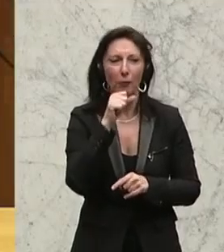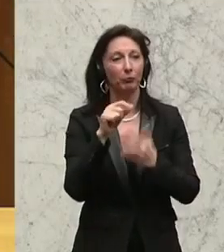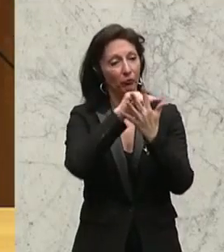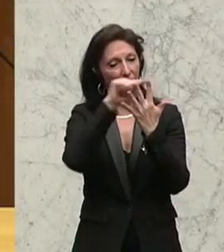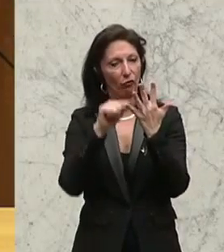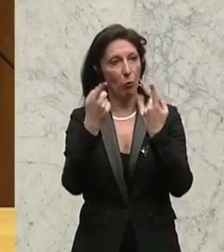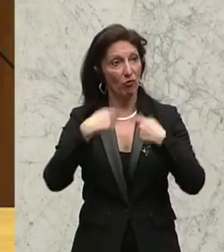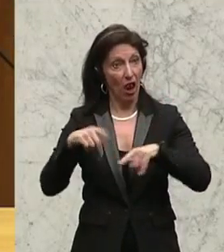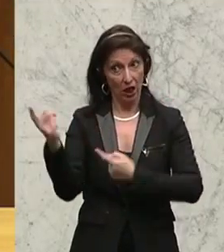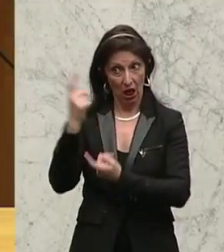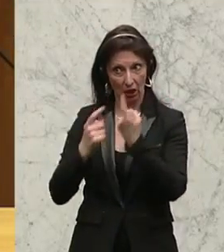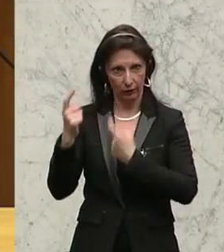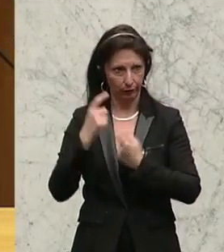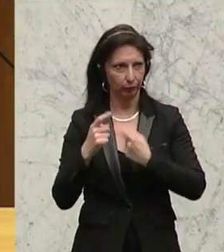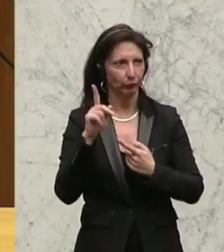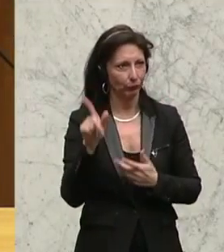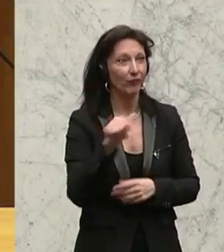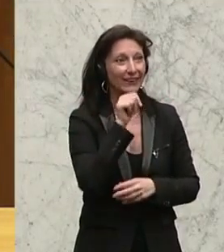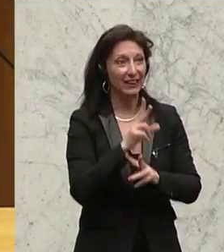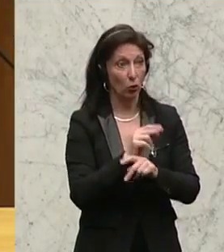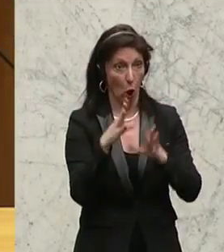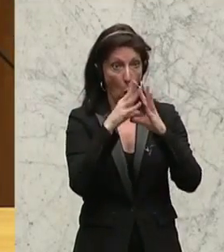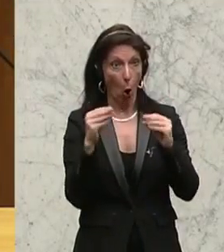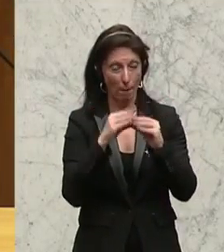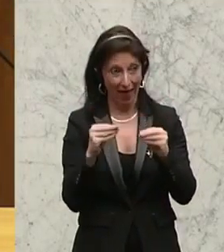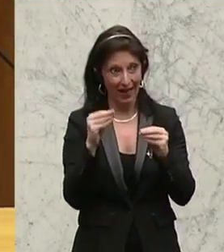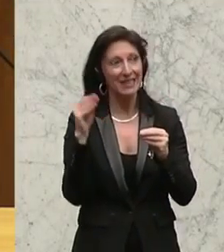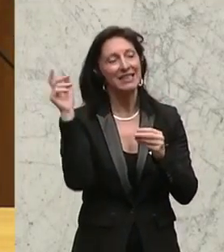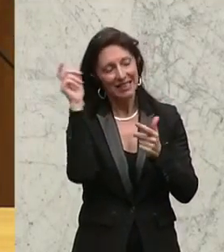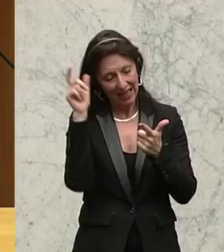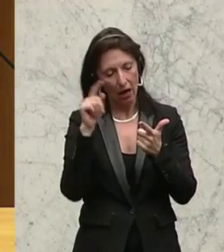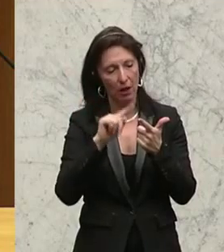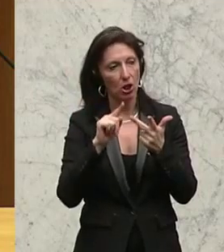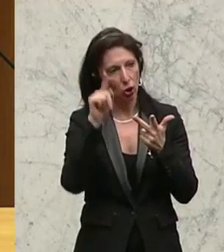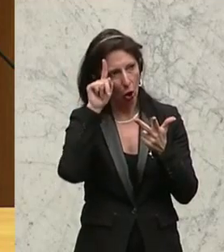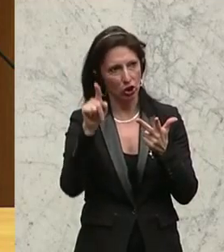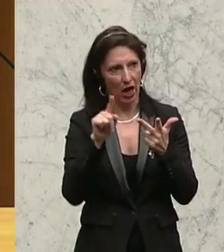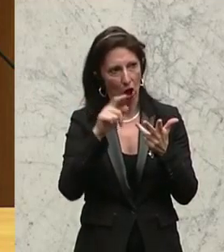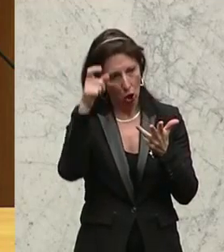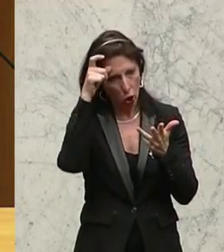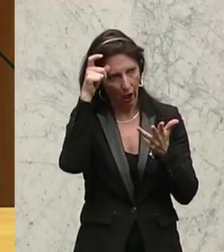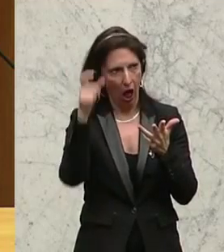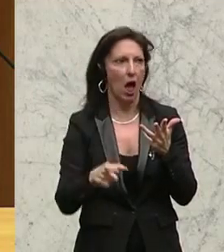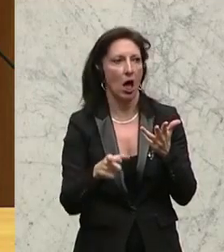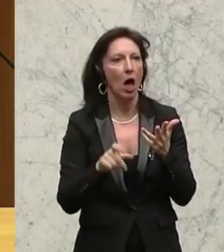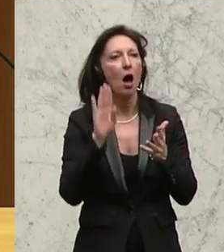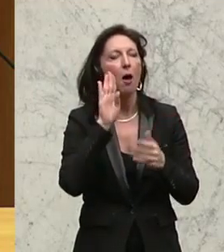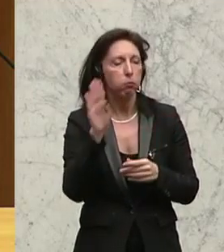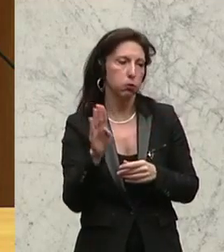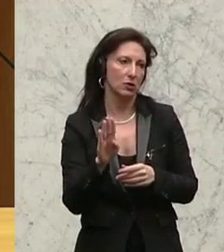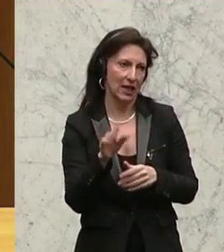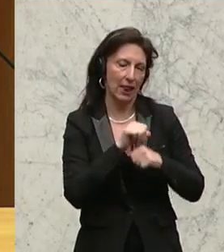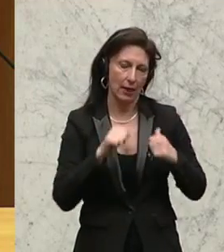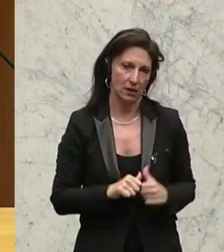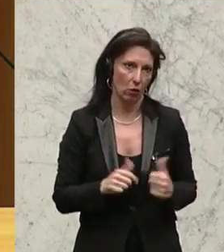von nichtösterreichischen Tatverdächtigen sind Rumänien, Serbien, Deutschland, die Türkei, Bosnien-Herzegowina. Und keines davon ist ein